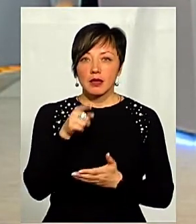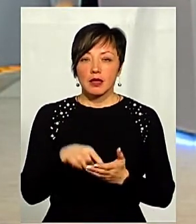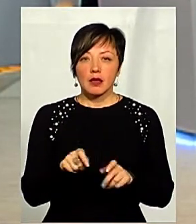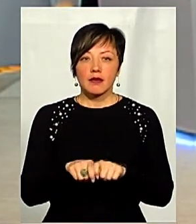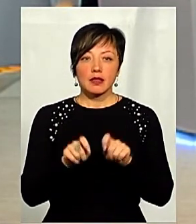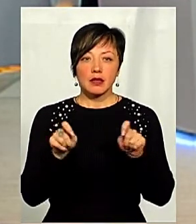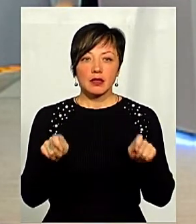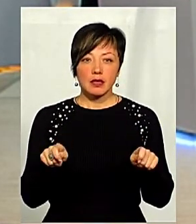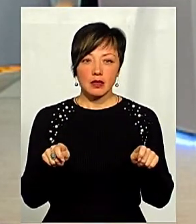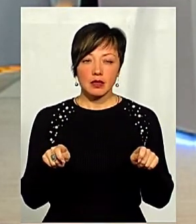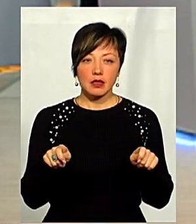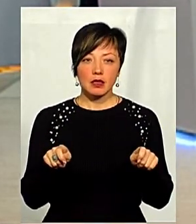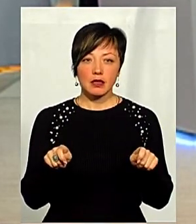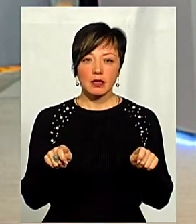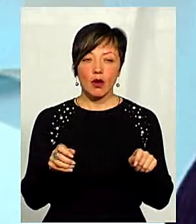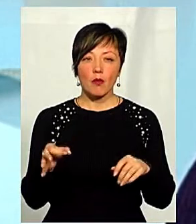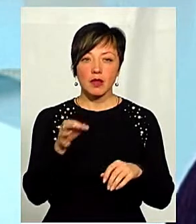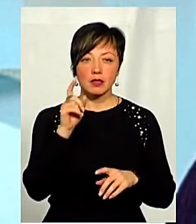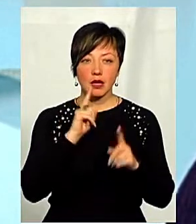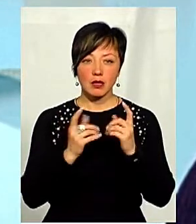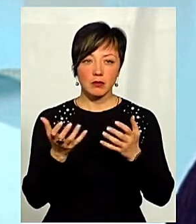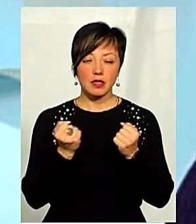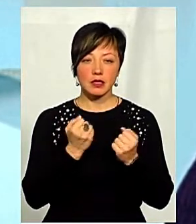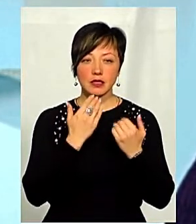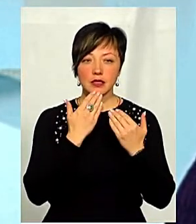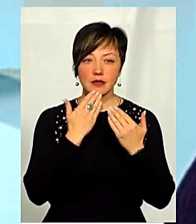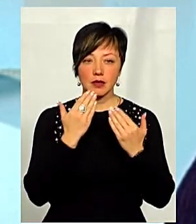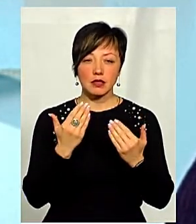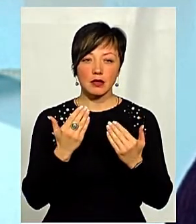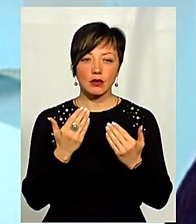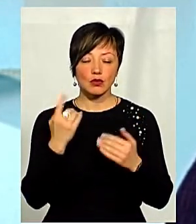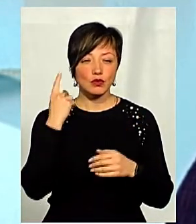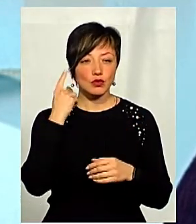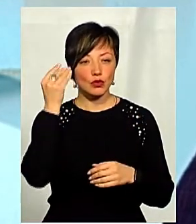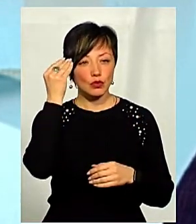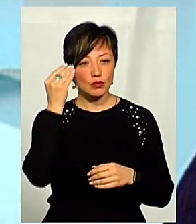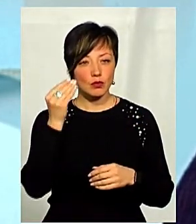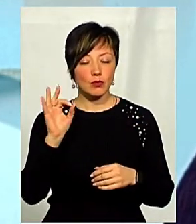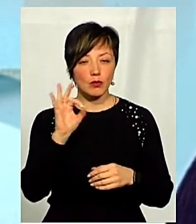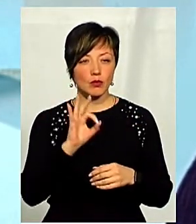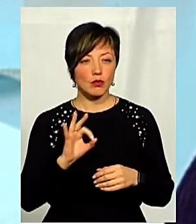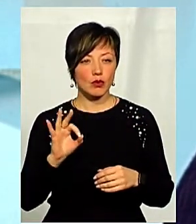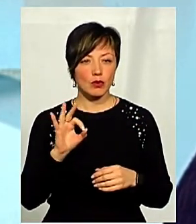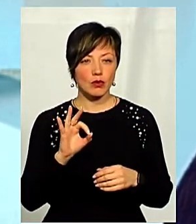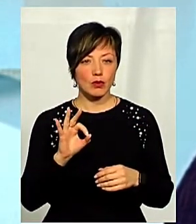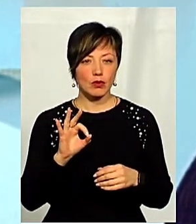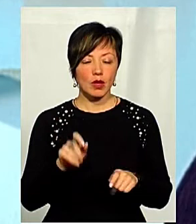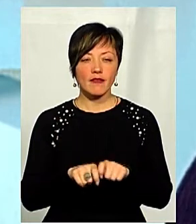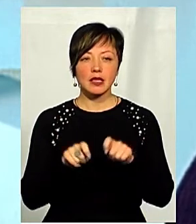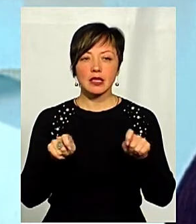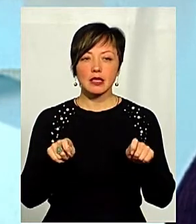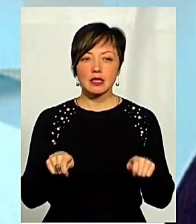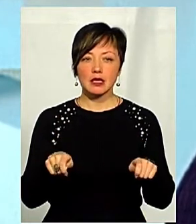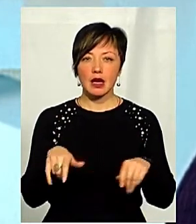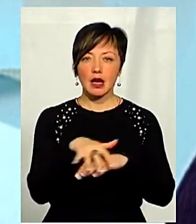відкриття ринку землі. Сьогодні, до речі, обласна рада прийняла звернення по цьому питанню. Хотілося почути вашу думку з відкриття ринку